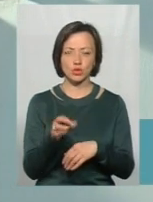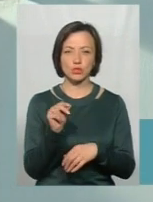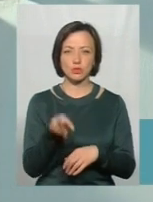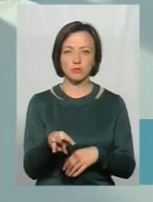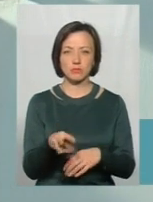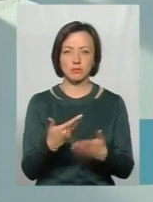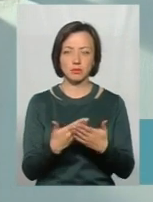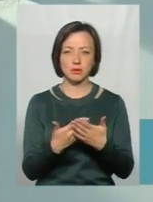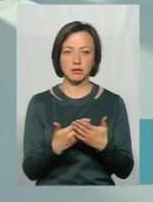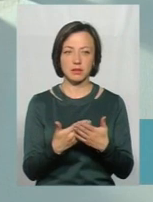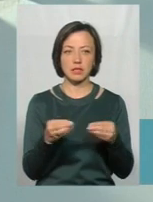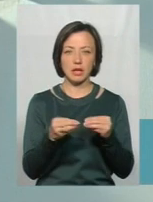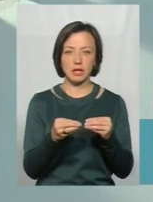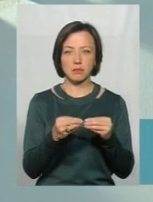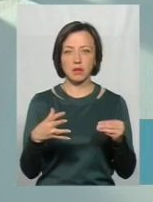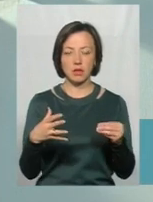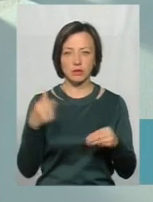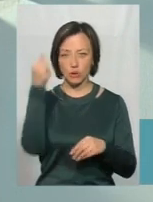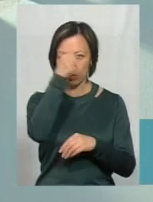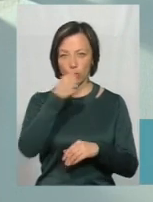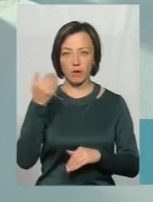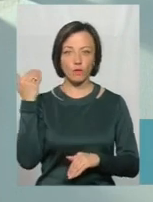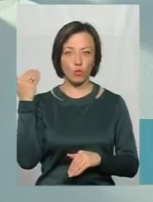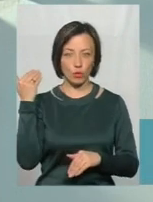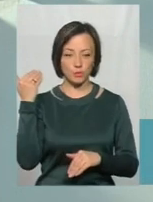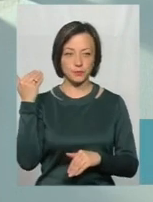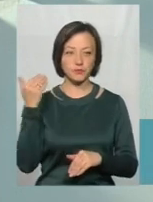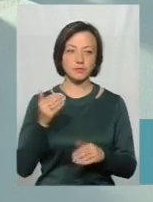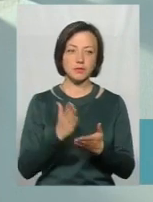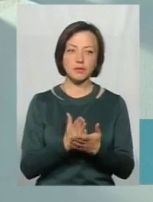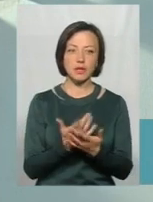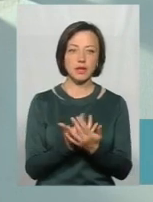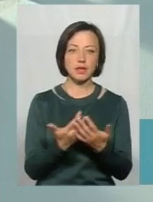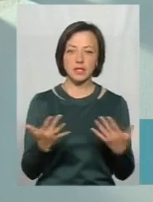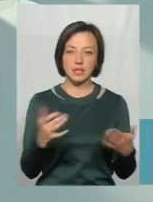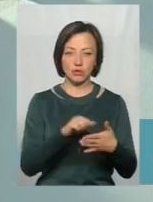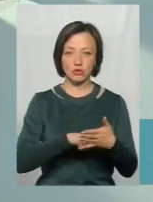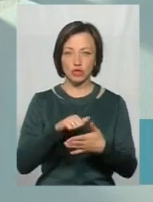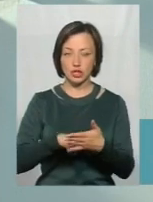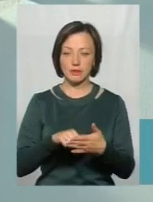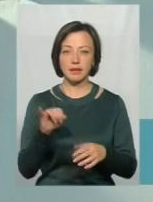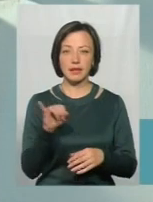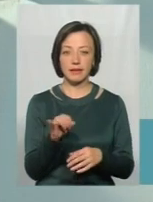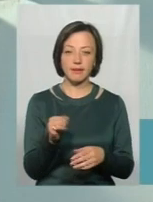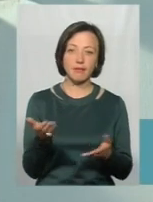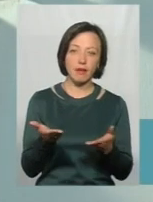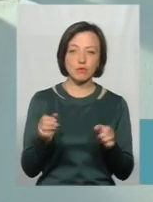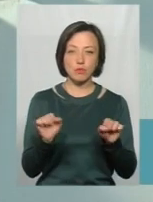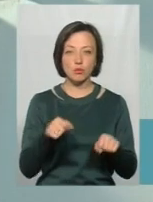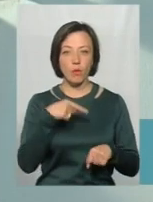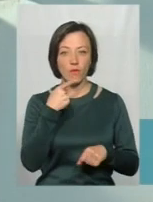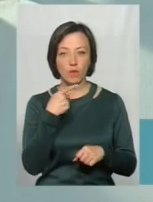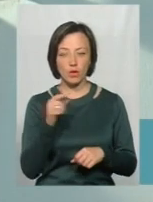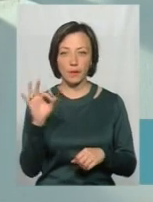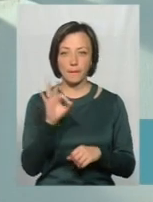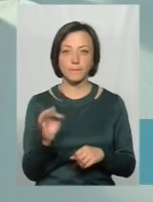ніж, там, брати, наприклад, 10-15 років тому. Тут є різні чинники, і десь ми можемо говорити про те,